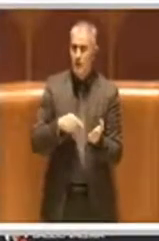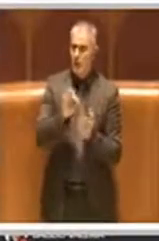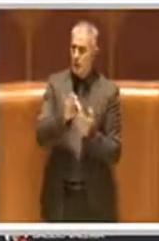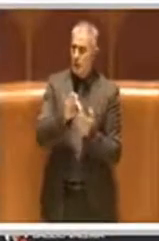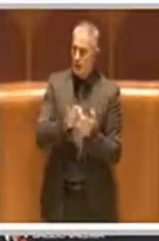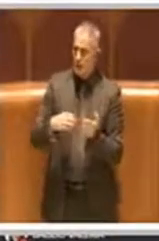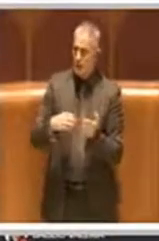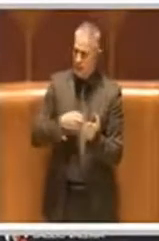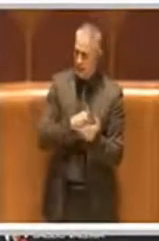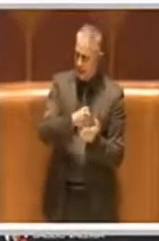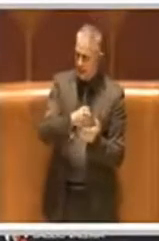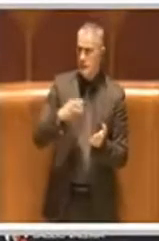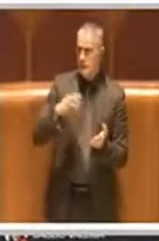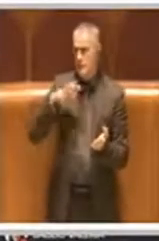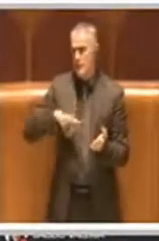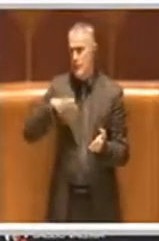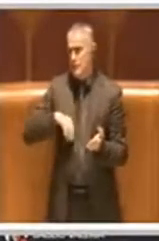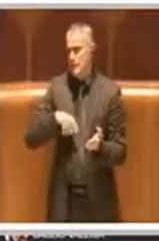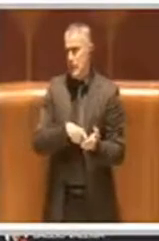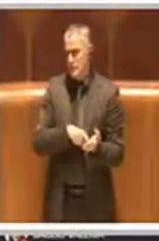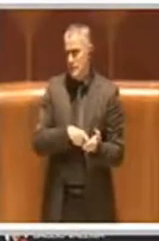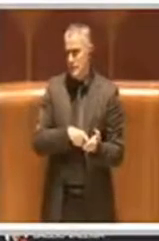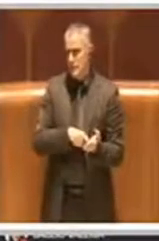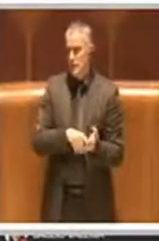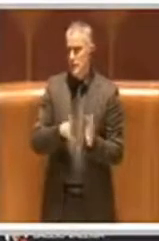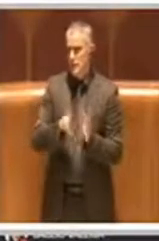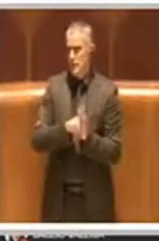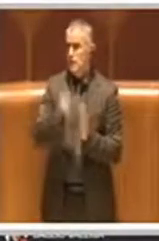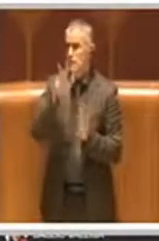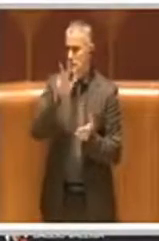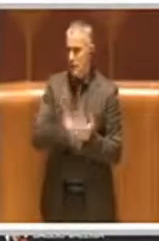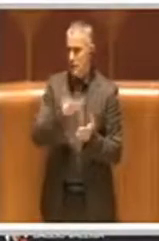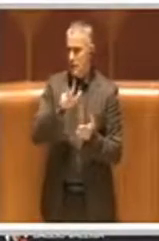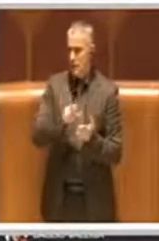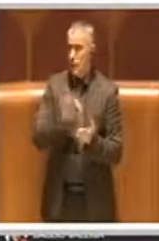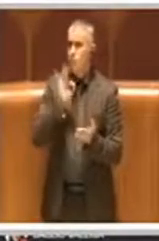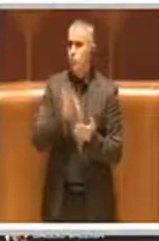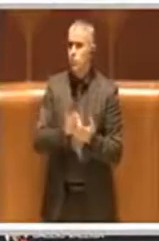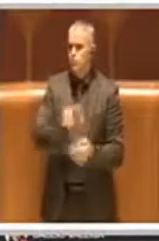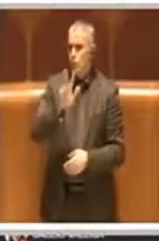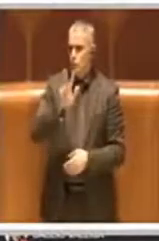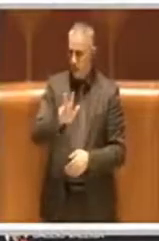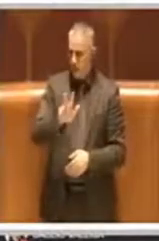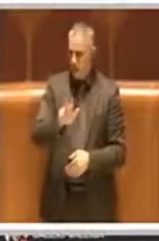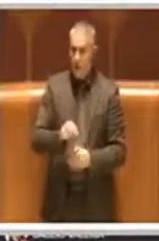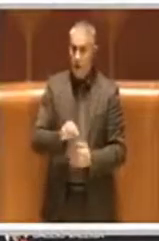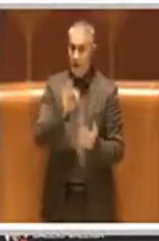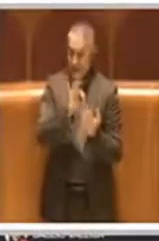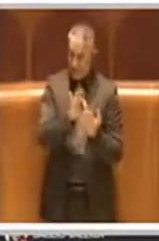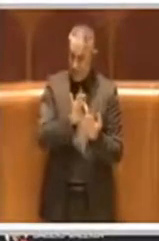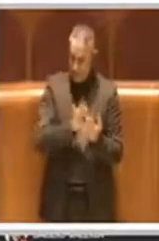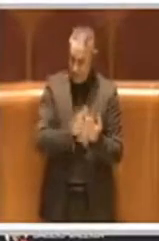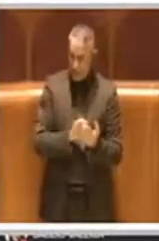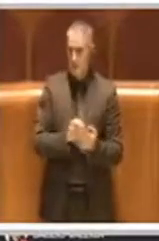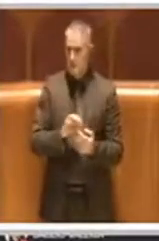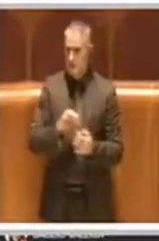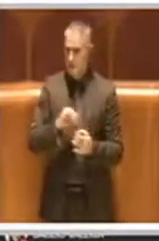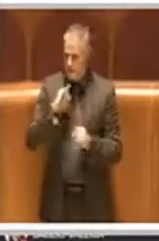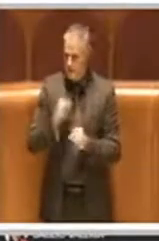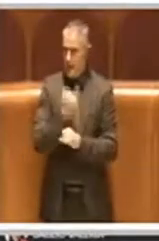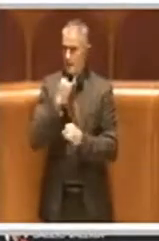importanti, appunto nel deliberato al punto 3, degli indirizzi precisi, che